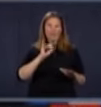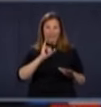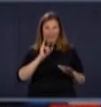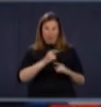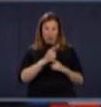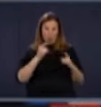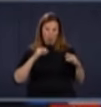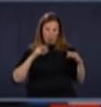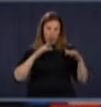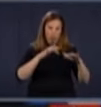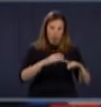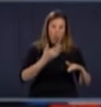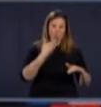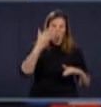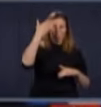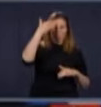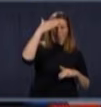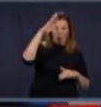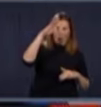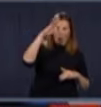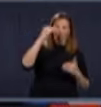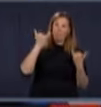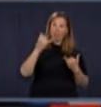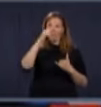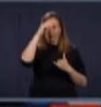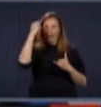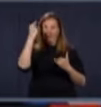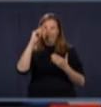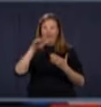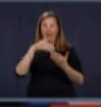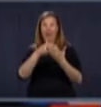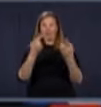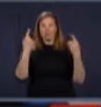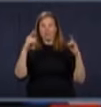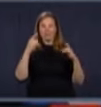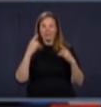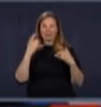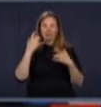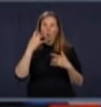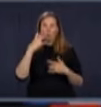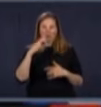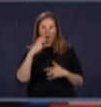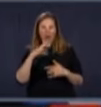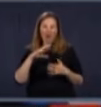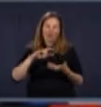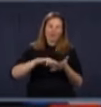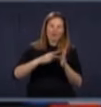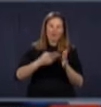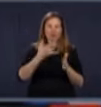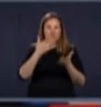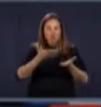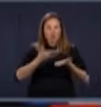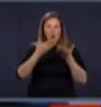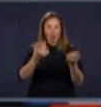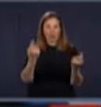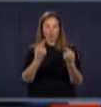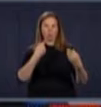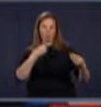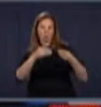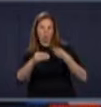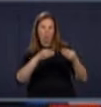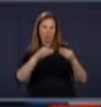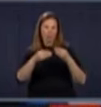est là, donc on peut probablement profiter de ces éléments-là. On va essayer de donner de la souplesse. Mais ce qui va être important aussi, c'est quand on va rouvrir des commerces,